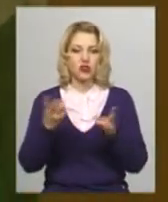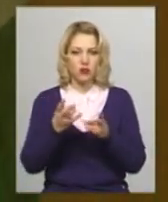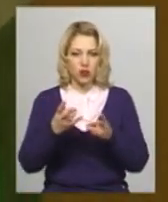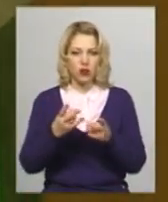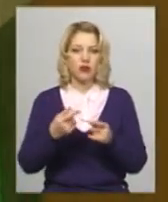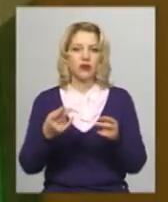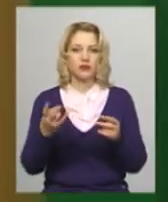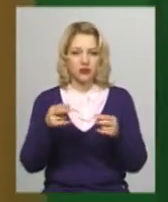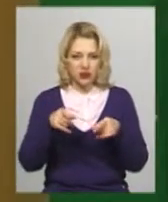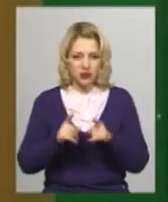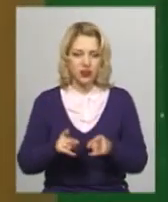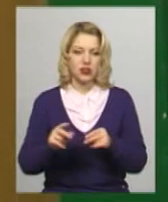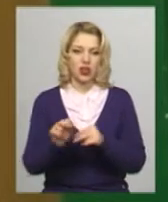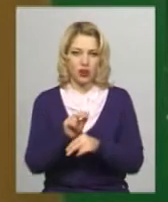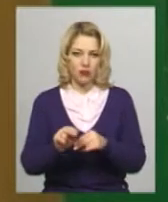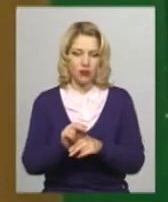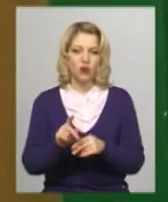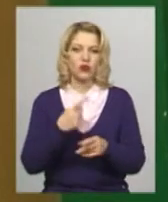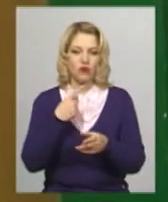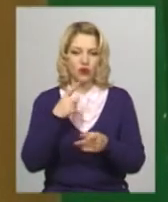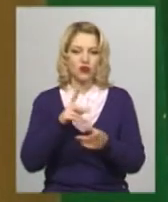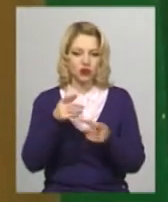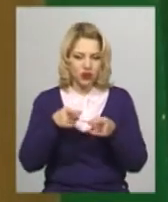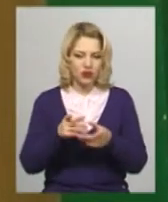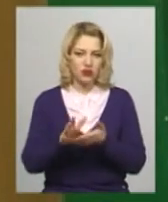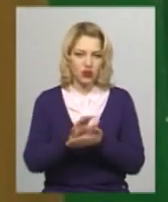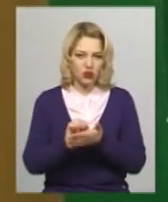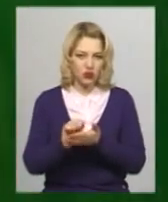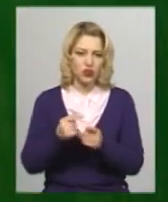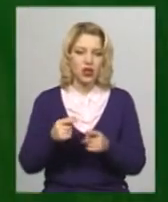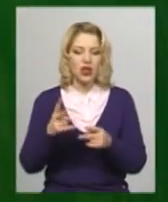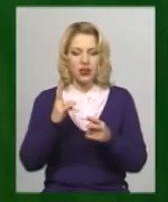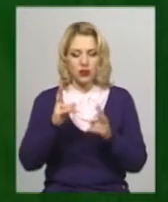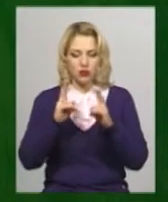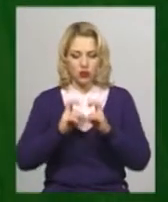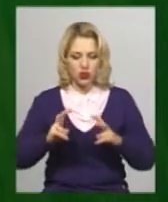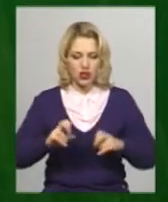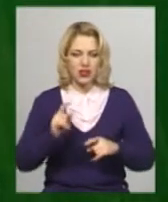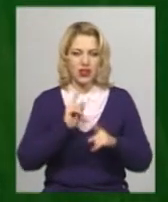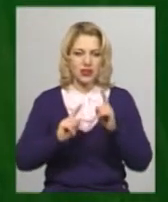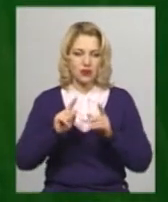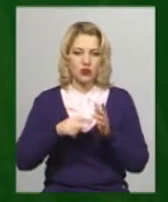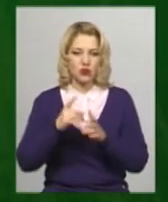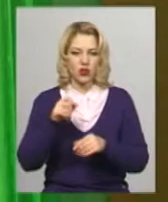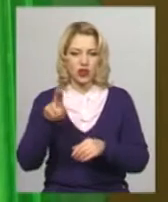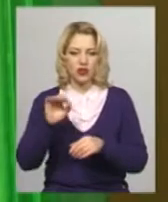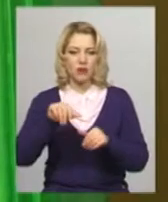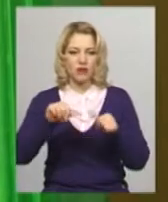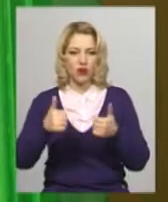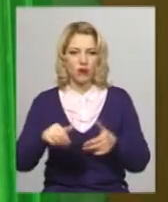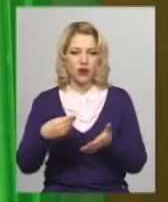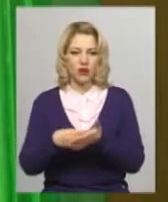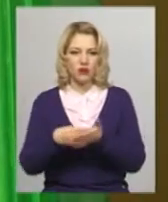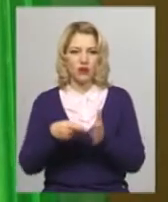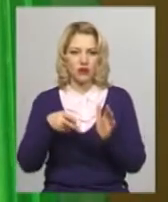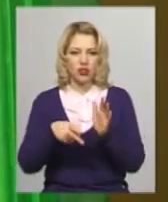два роки тому, розповідає Іван Олехов. Каже, обіцяли додати це питання в план робіт та розглянути на сесії міської ради при формуванні бюджету на 2017